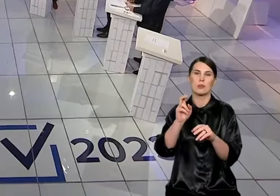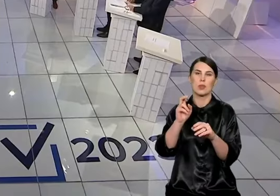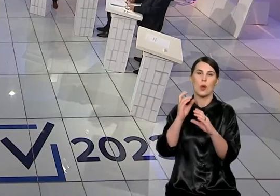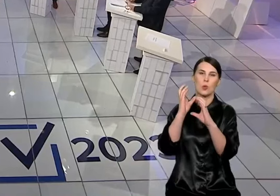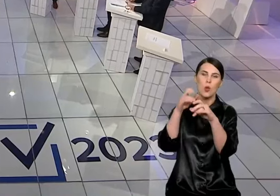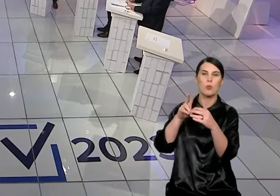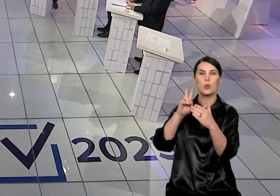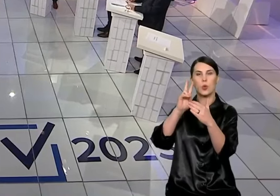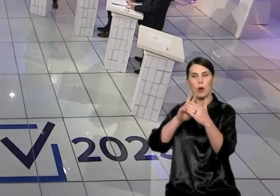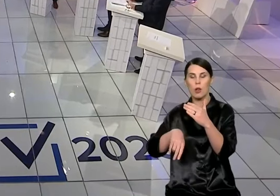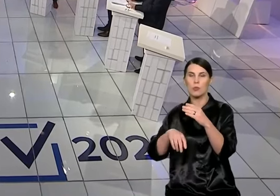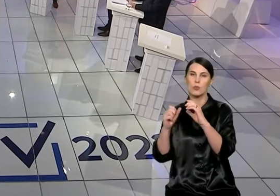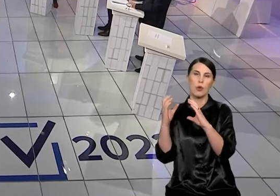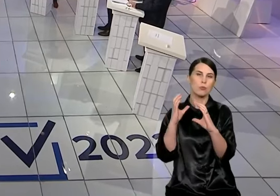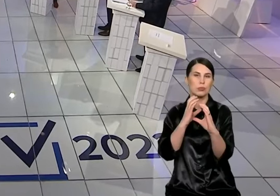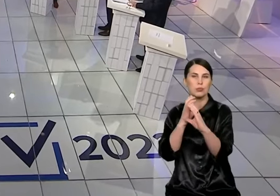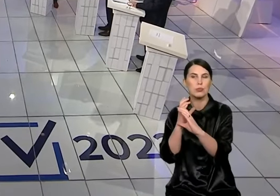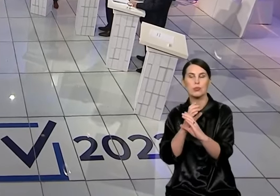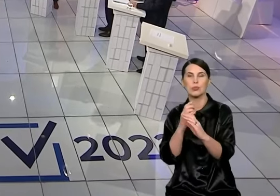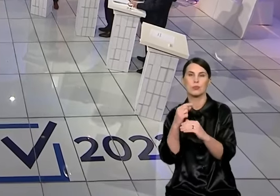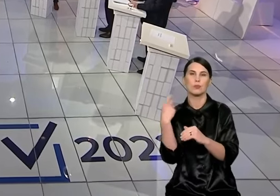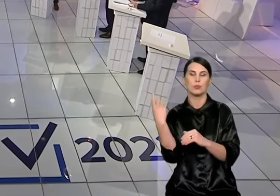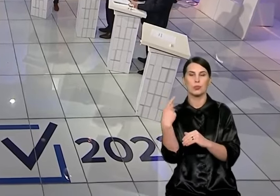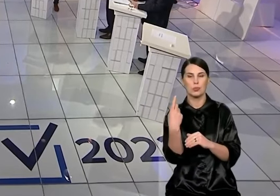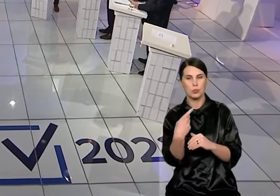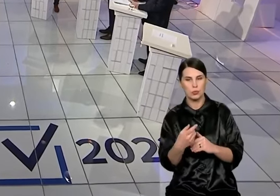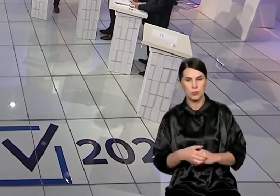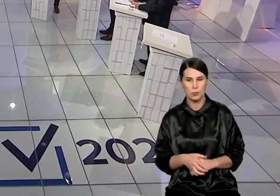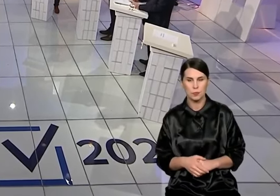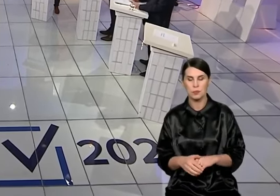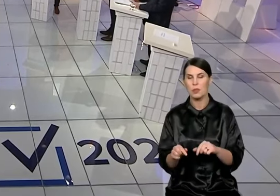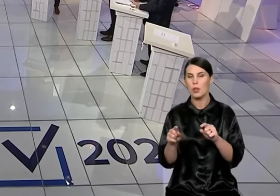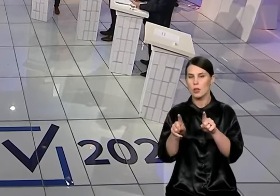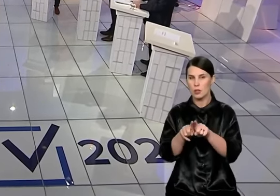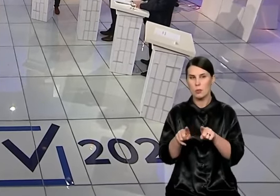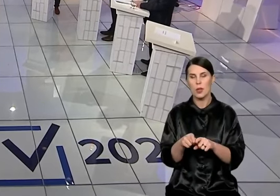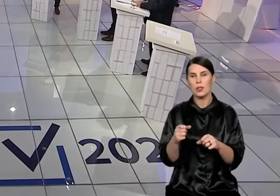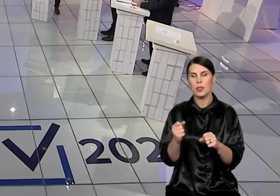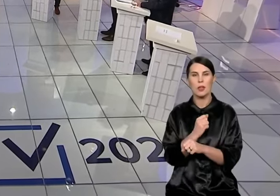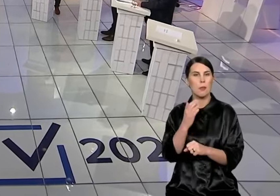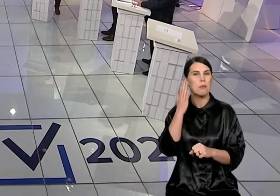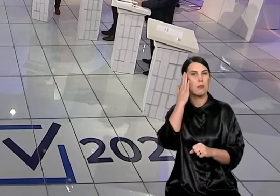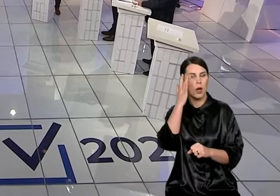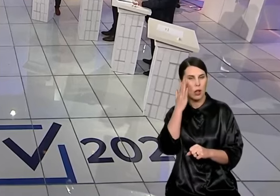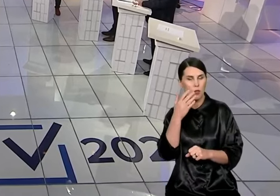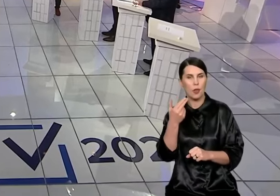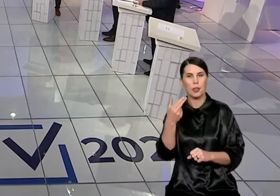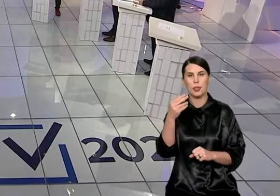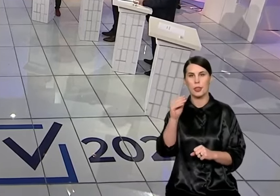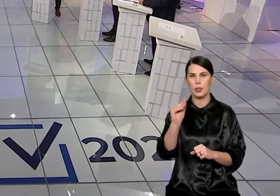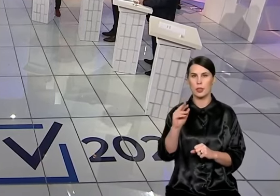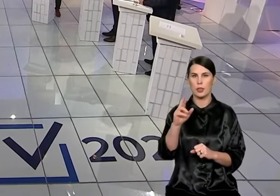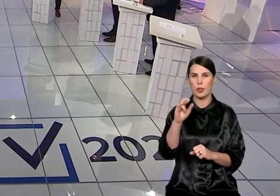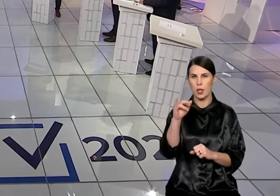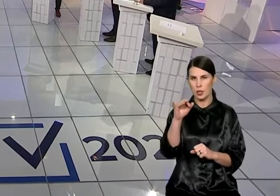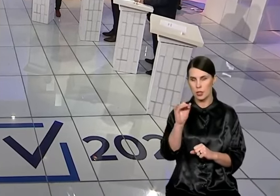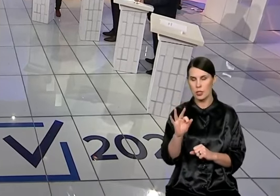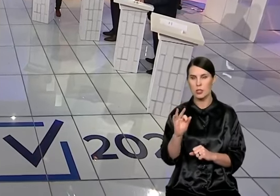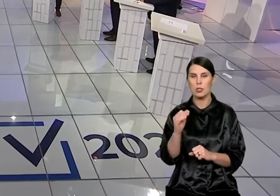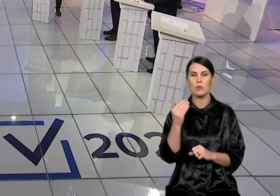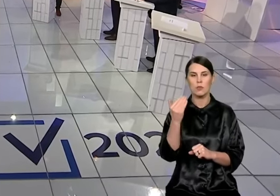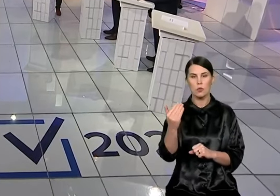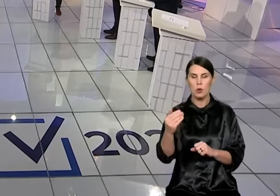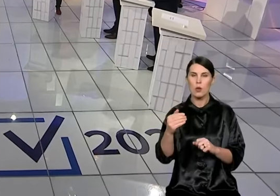miesto viduina. Ir manau, kad yra labai svarbus momentas, kurį reikėtų pagalvoti, yra nerijas, kaip magistralės